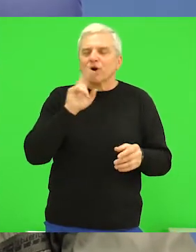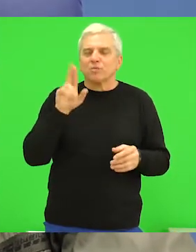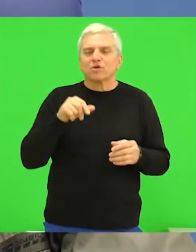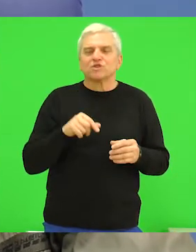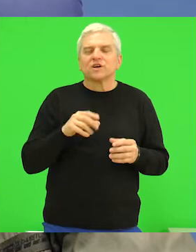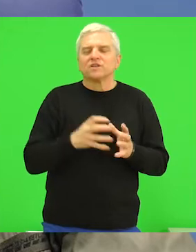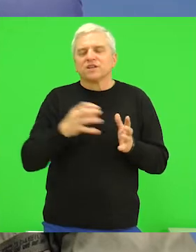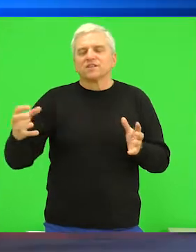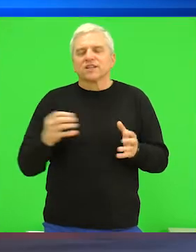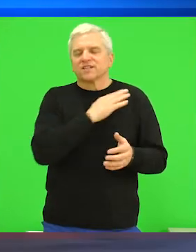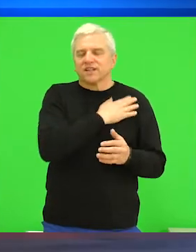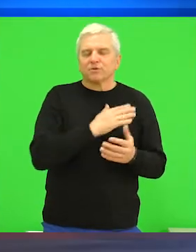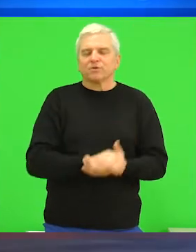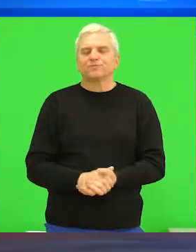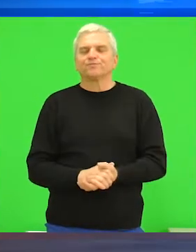moći da iznese.